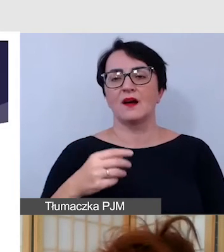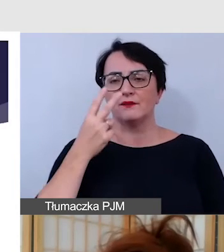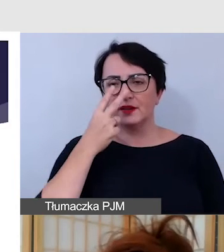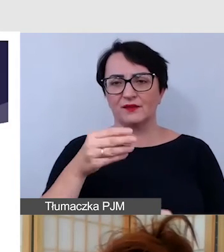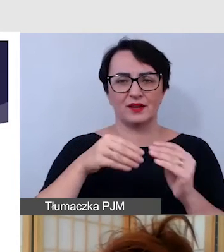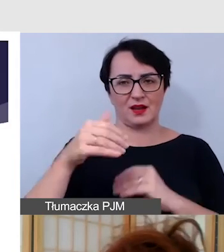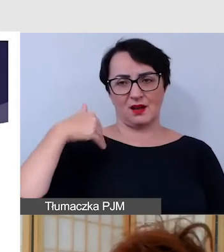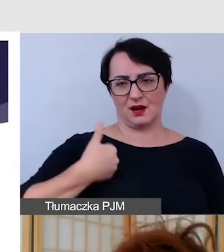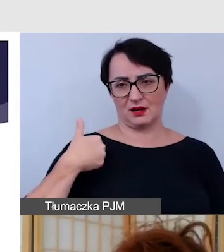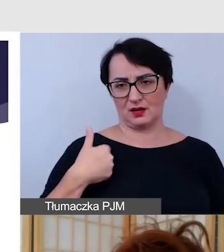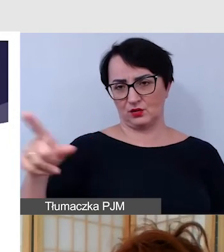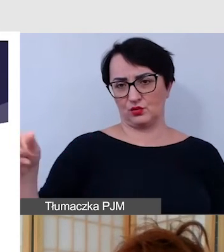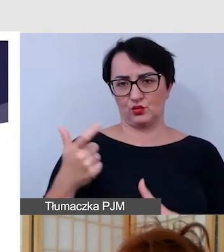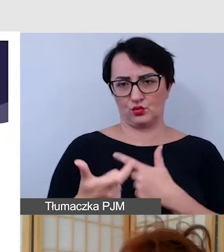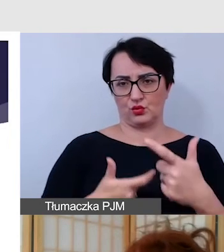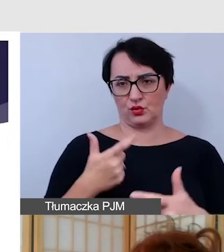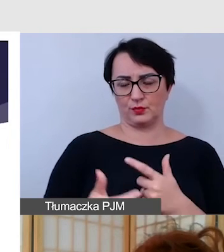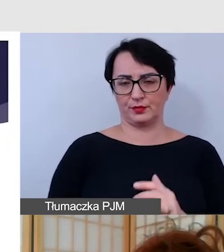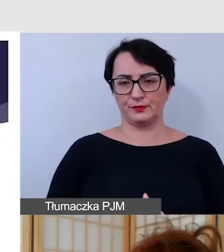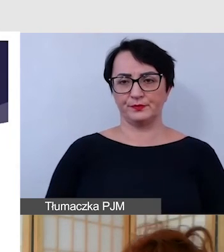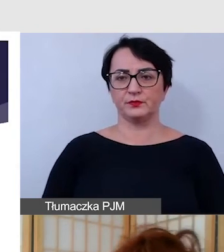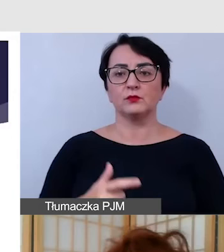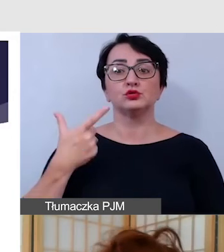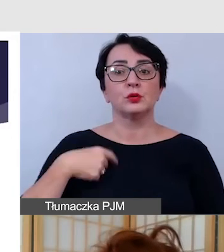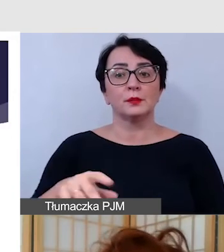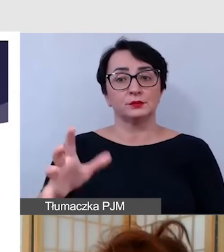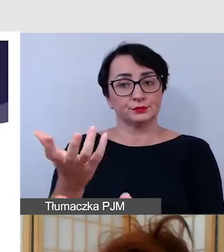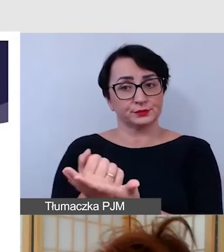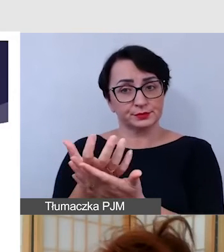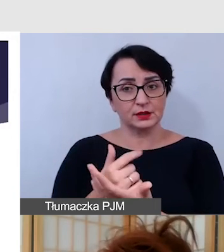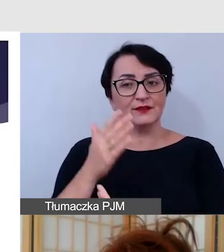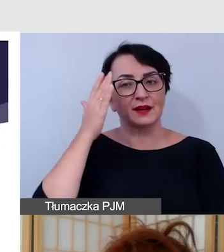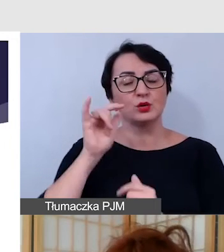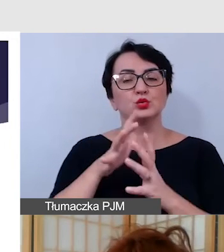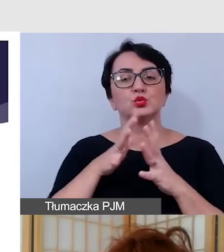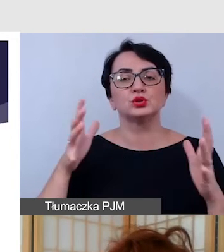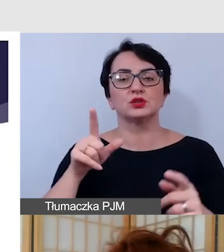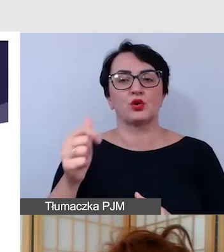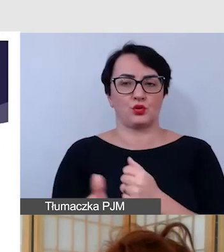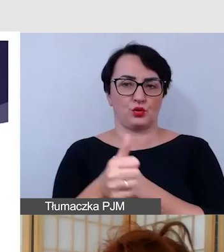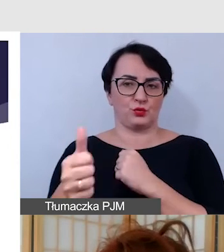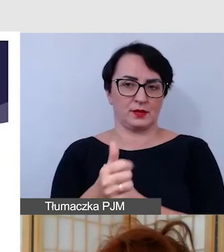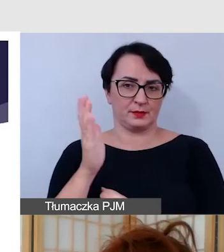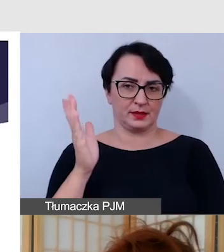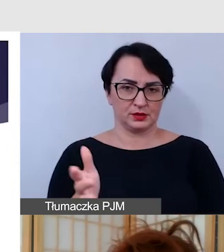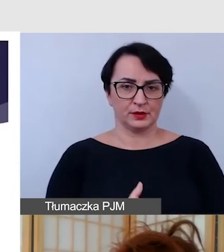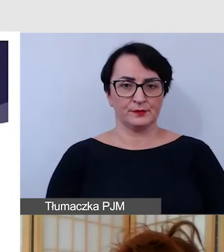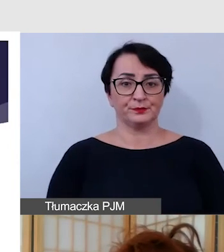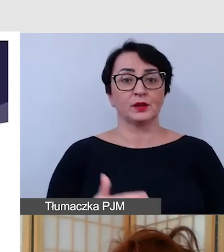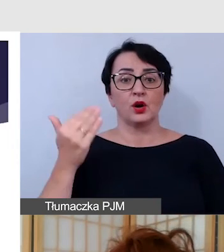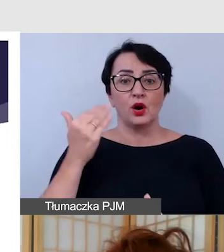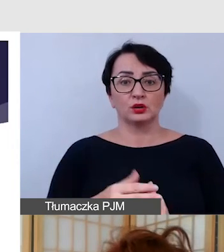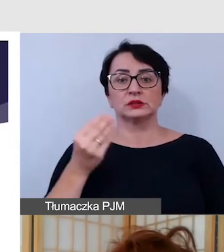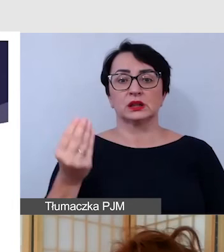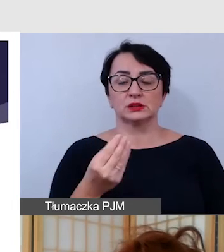ilość stron. To też się przydaje, że osoba wtedy wie na przykład, jak obszerni jest ten dokument. I na końcu chciałam pokazać